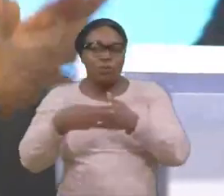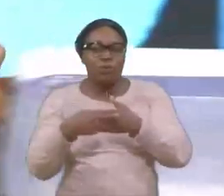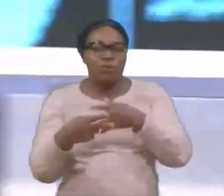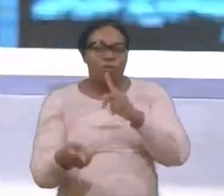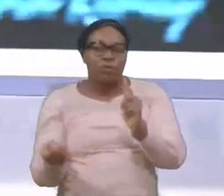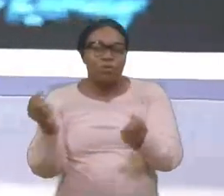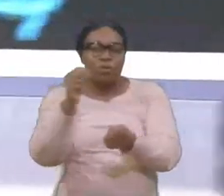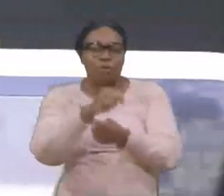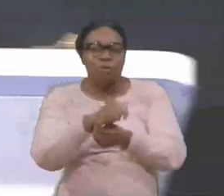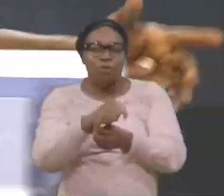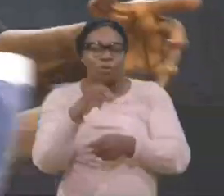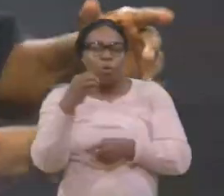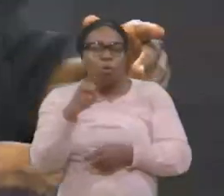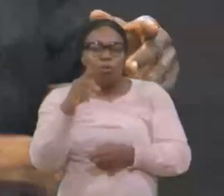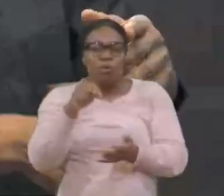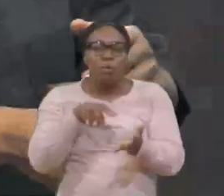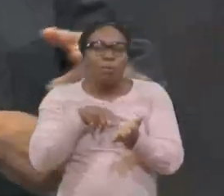du fils prodigue